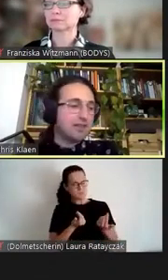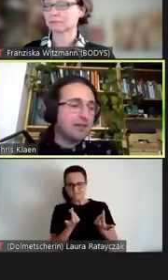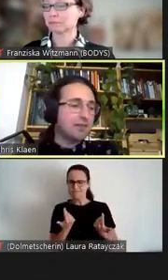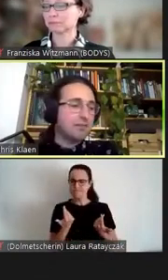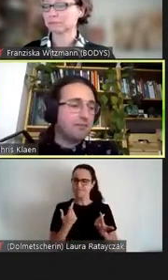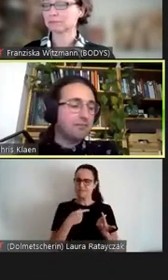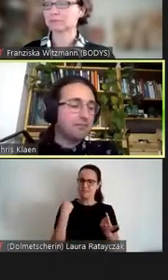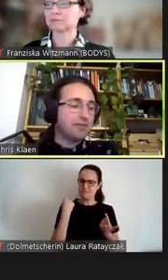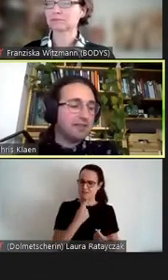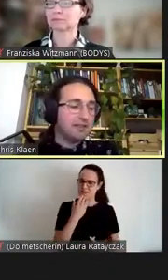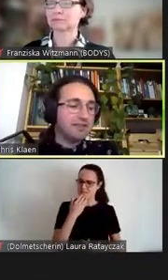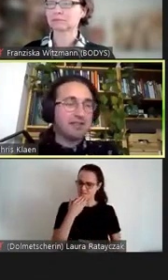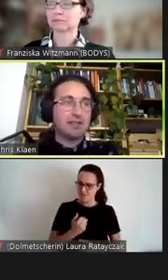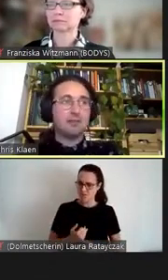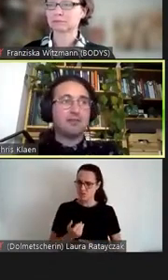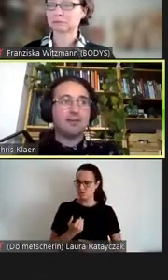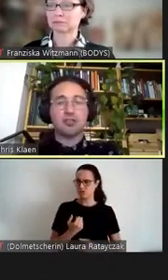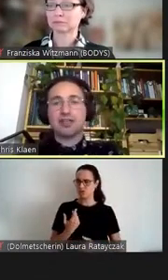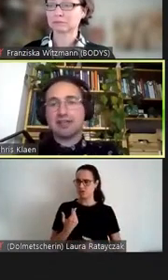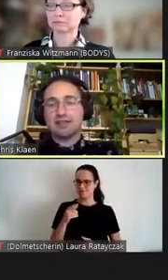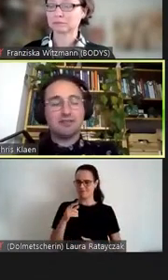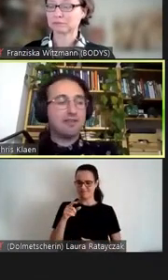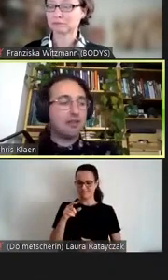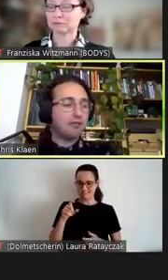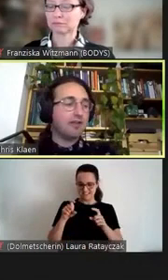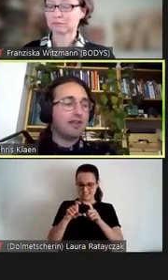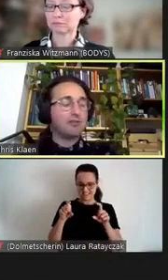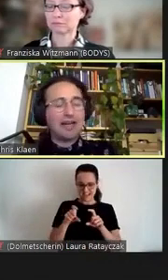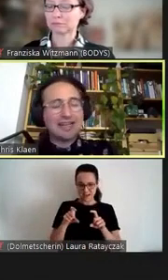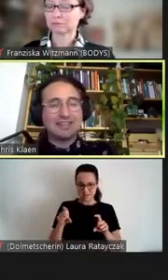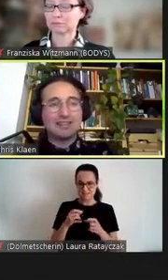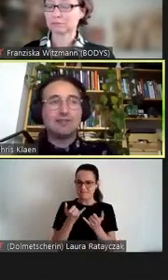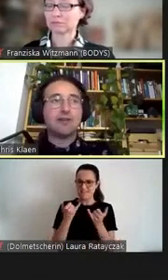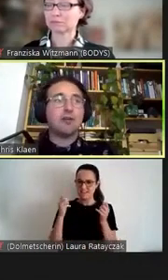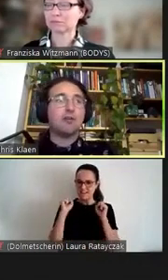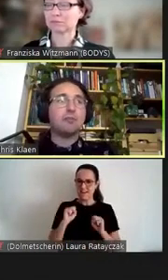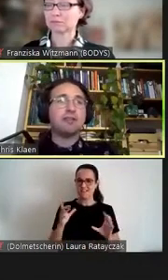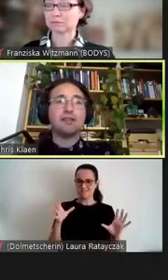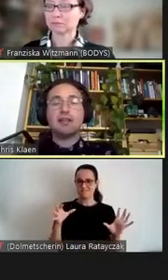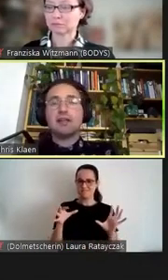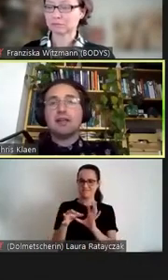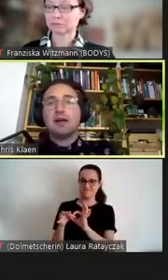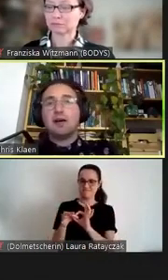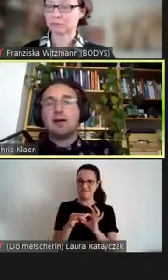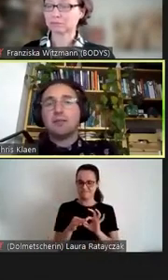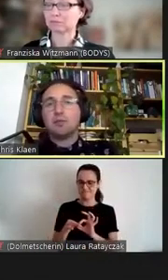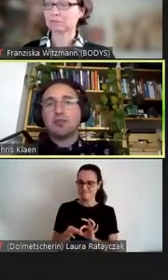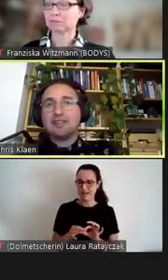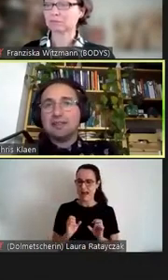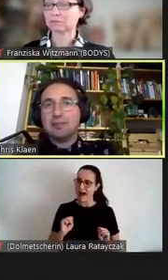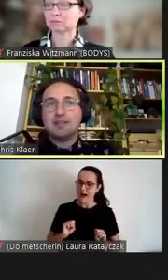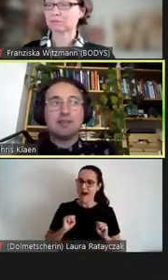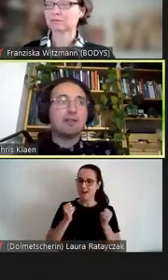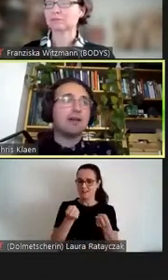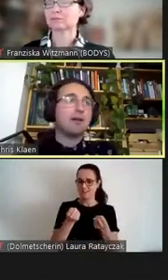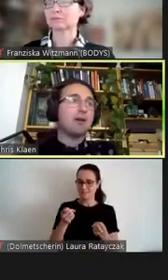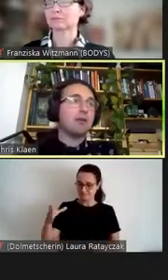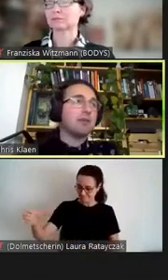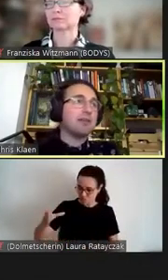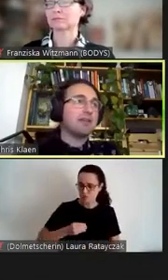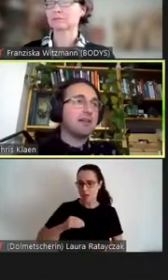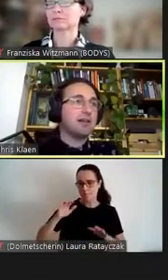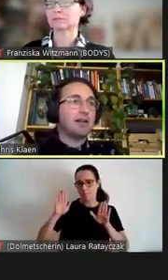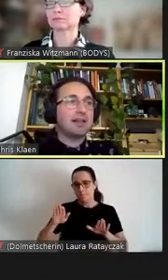wir diese Themen verschränken, wie können wir also aktiv auch mit Musliminnen,